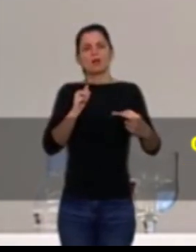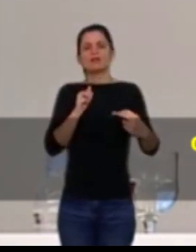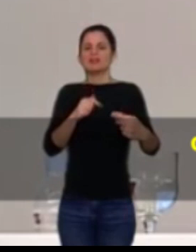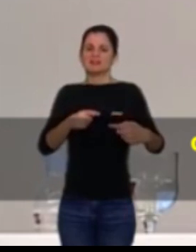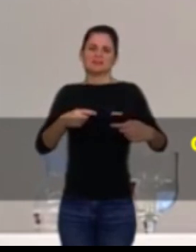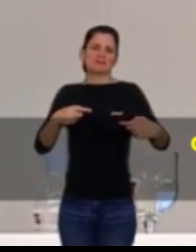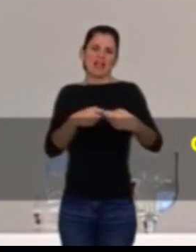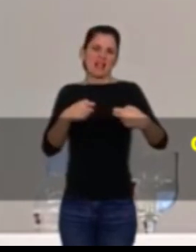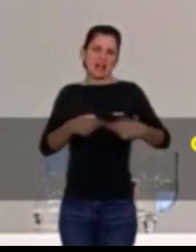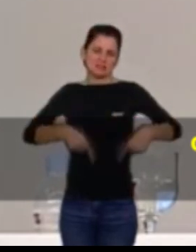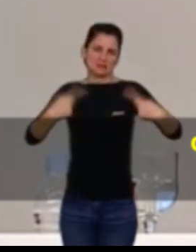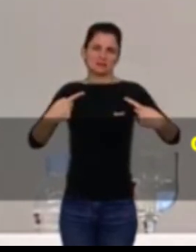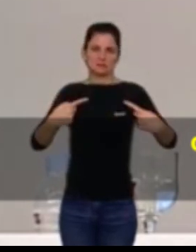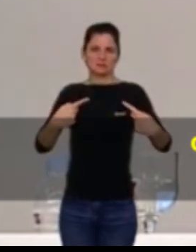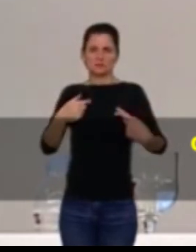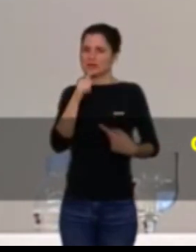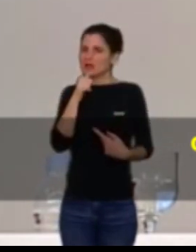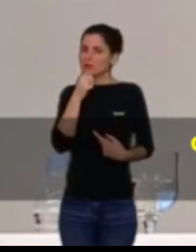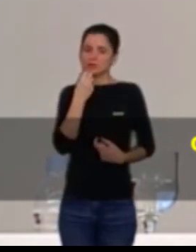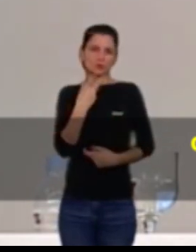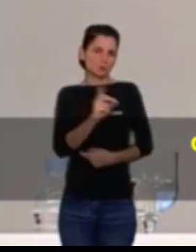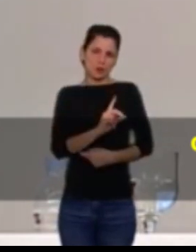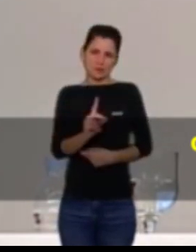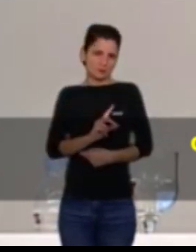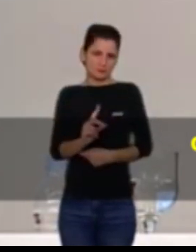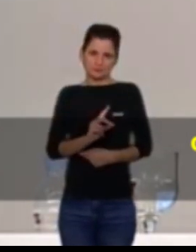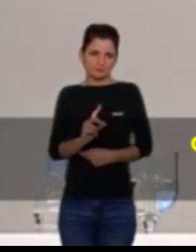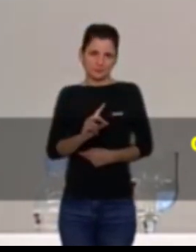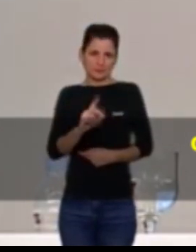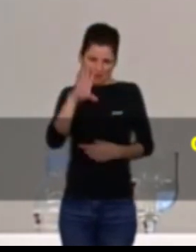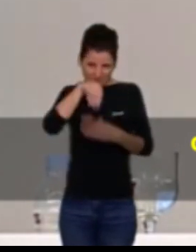l'aigua, que com dic, no és una bona cosa entrar en eixes guerres.